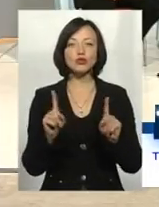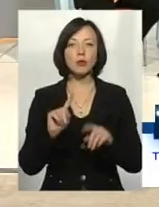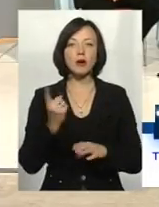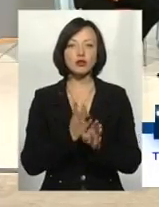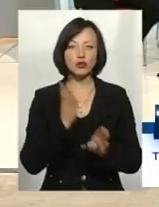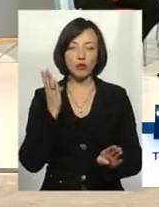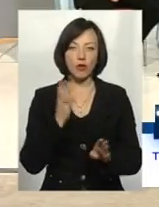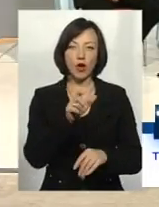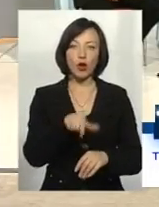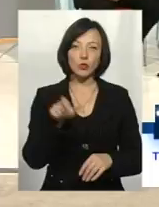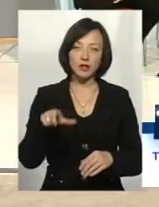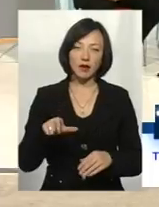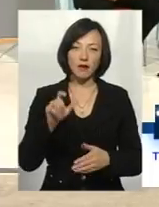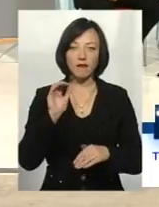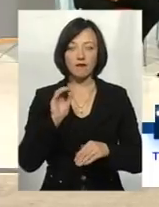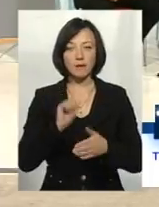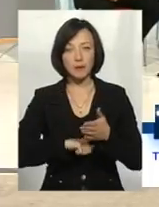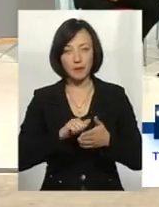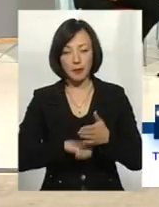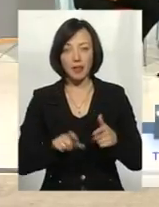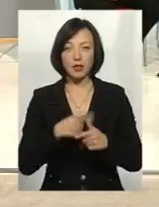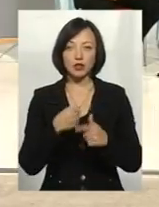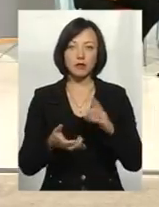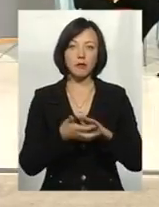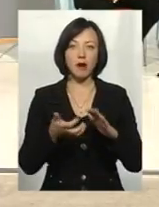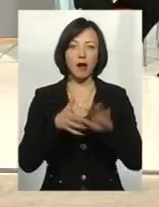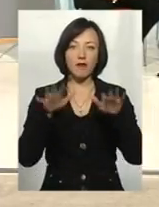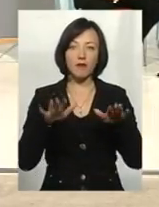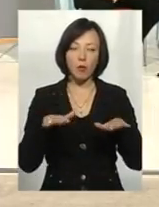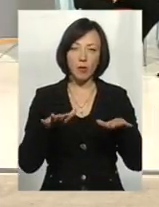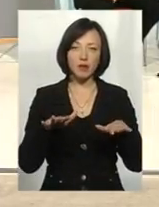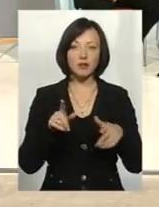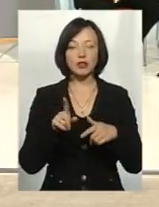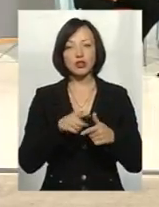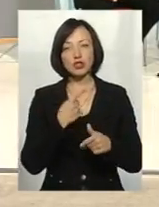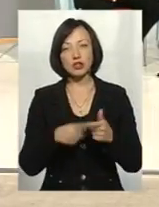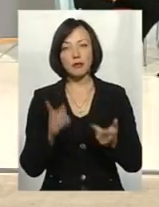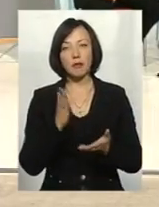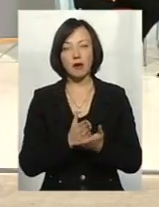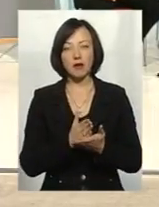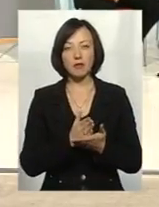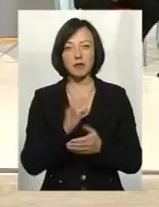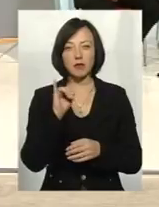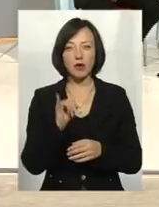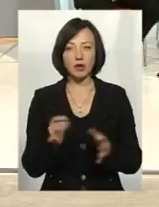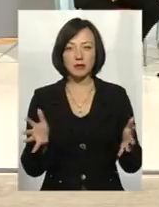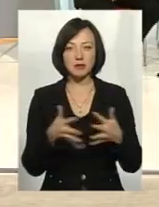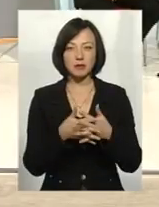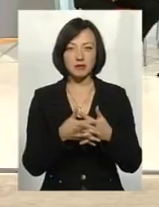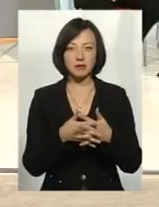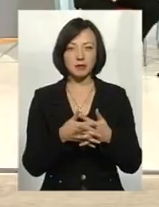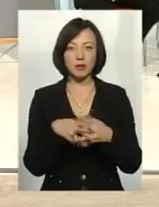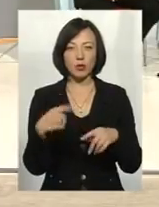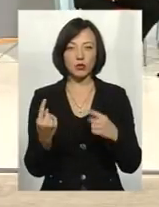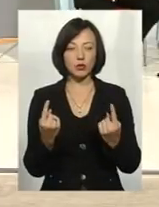першочергово? Людський фактор чи брак тих опадів? Чи маємо той негативний симпіоз одного і